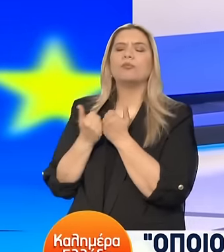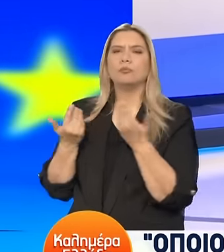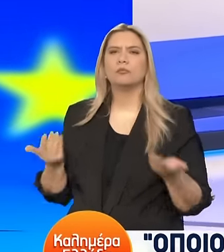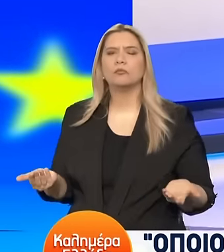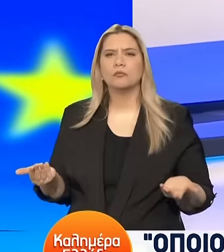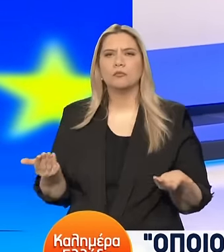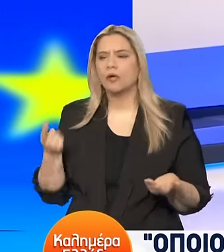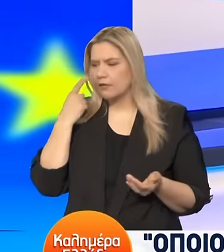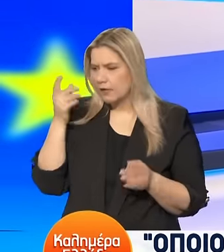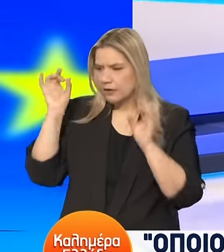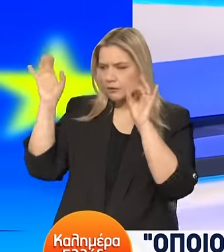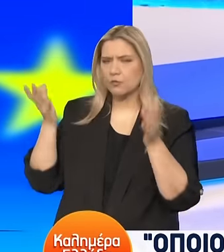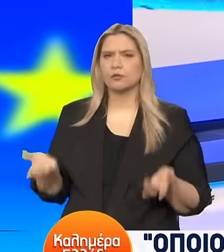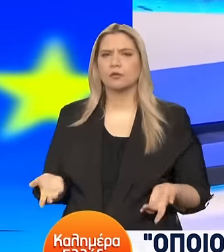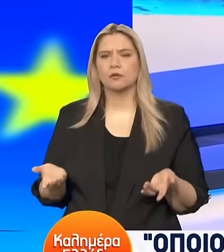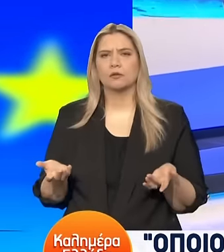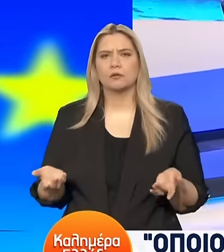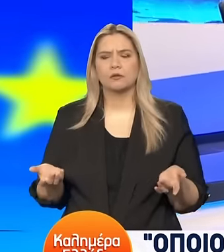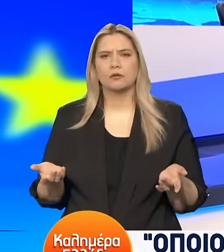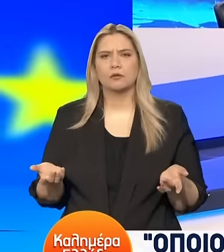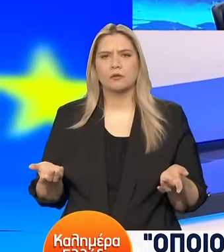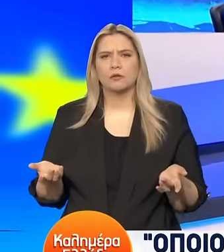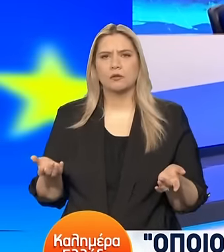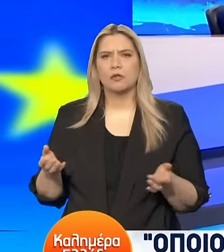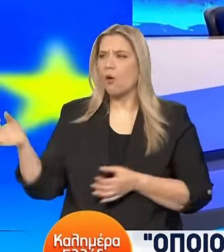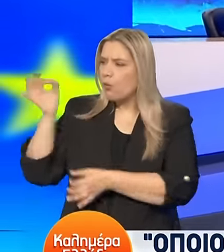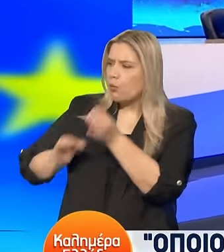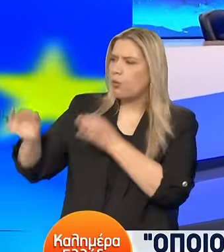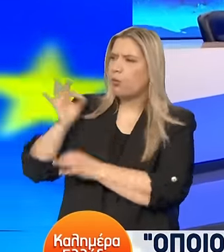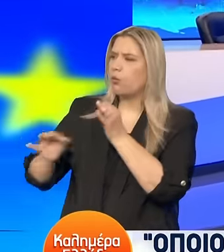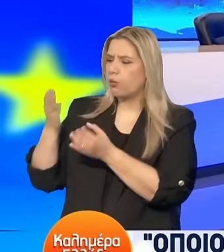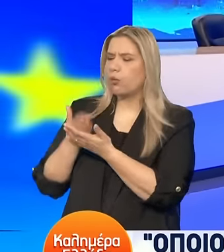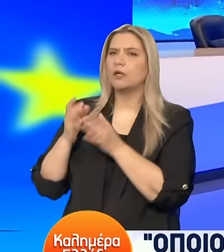Δει τίποτα Από όλα αυτά